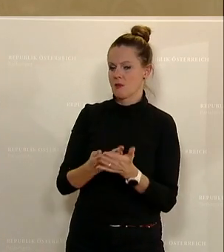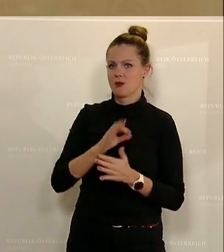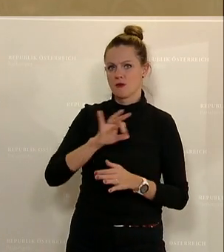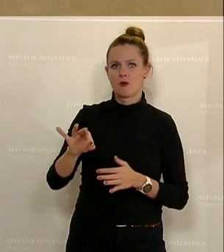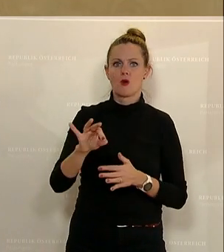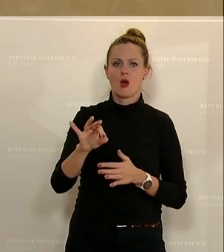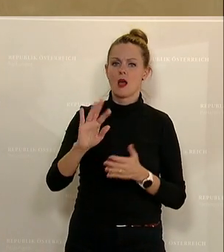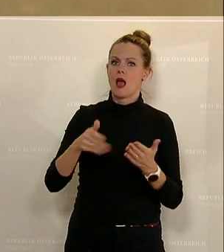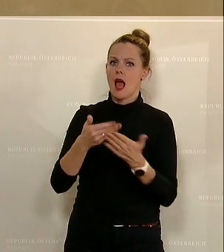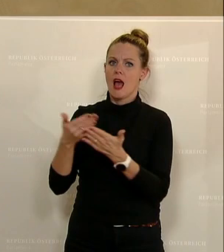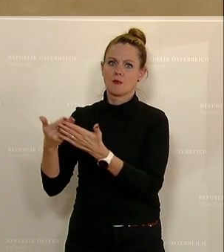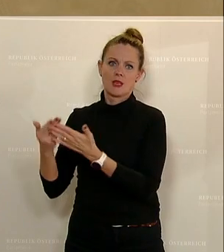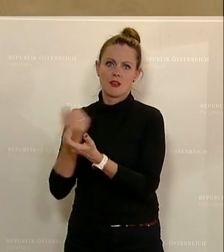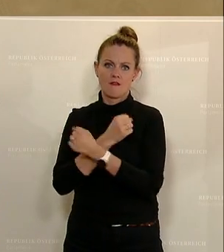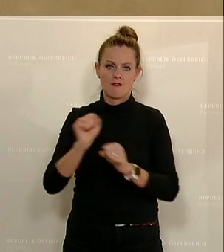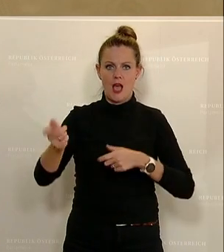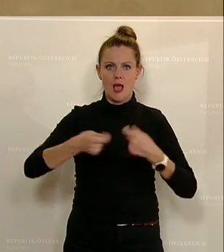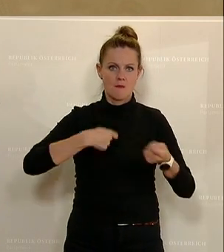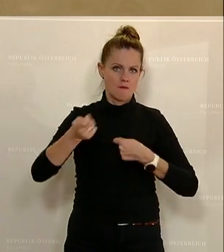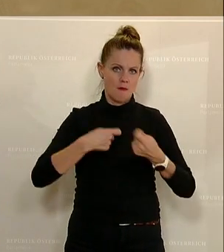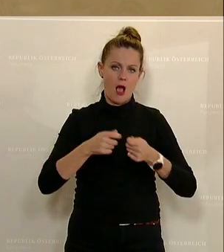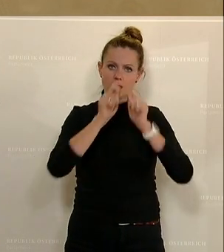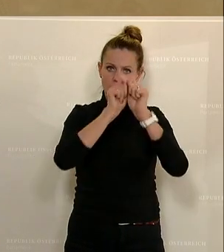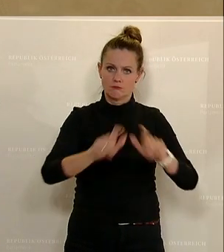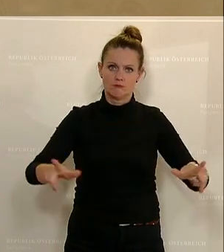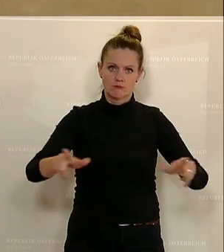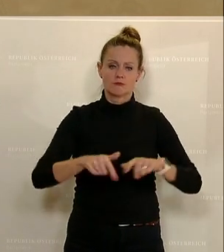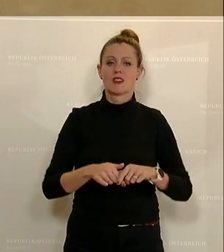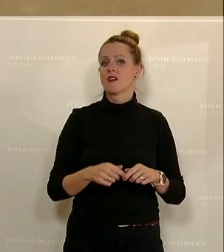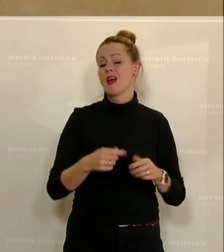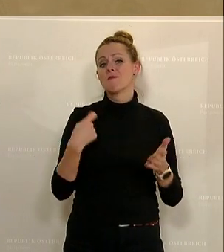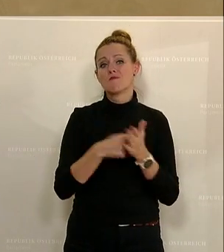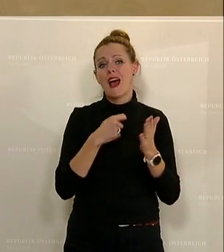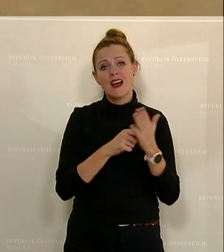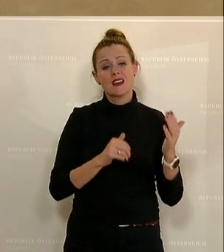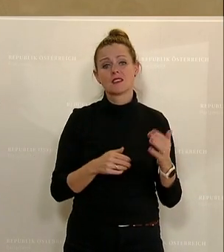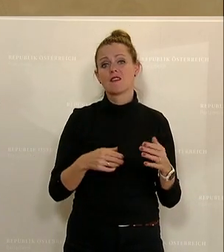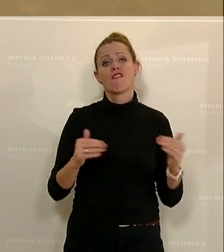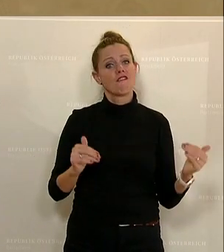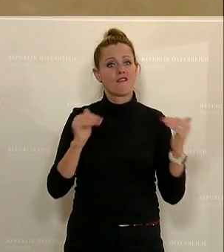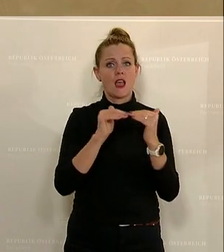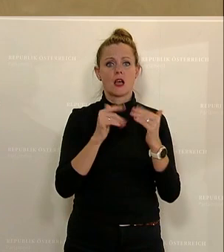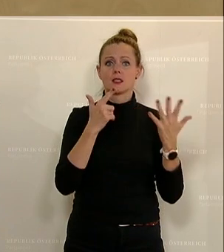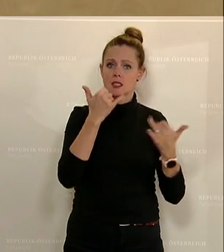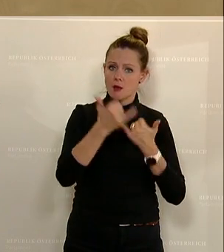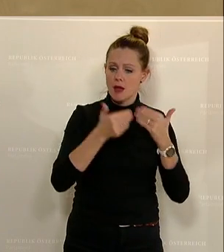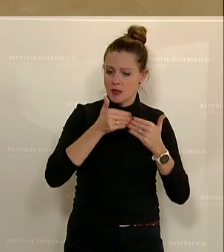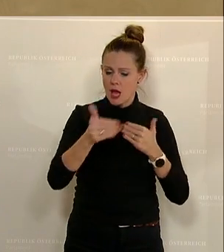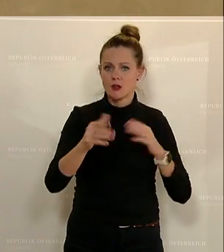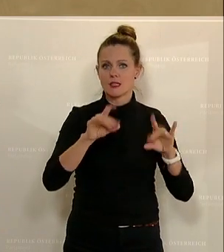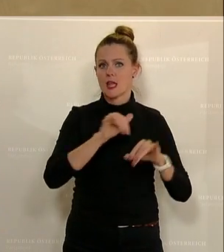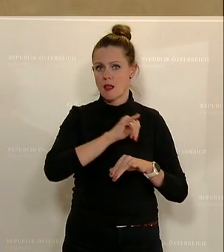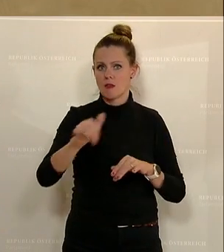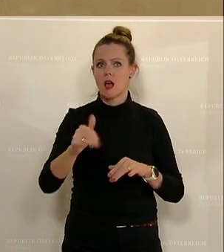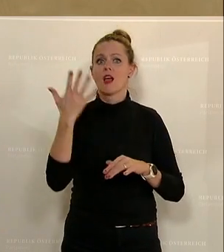Anbieter im freien Markt, ausgeschrieben wird zu fairen Preisen, die wir siebenjährig oder zehnjährig dann wieder